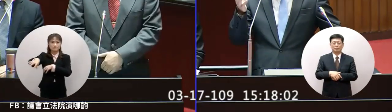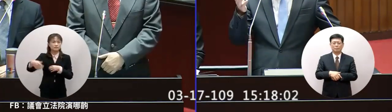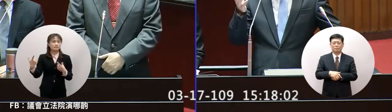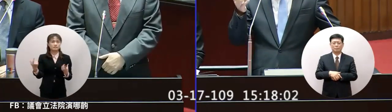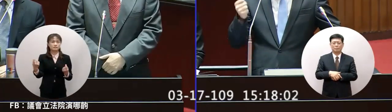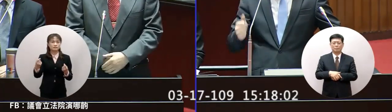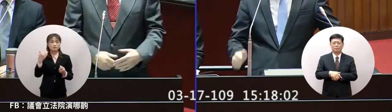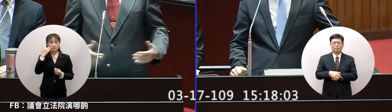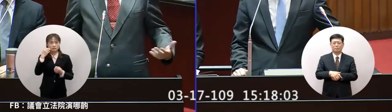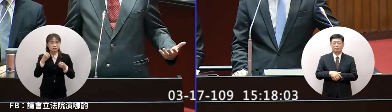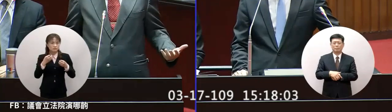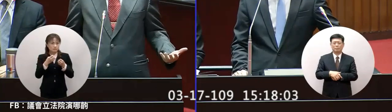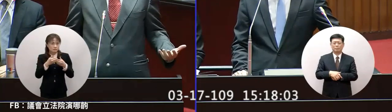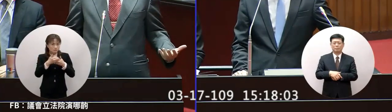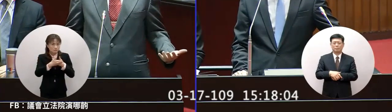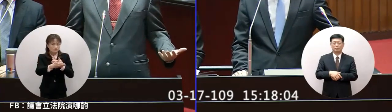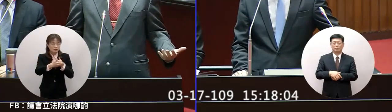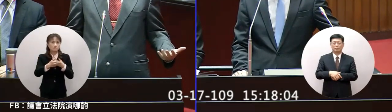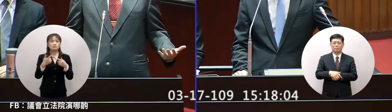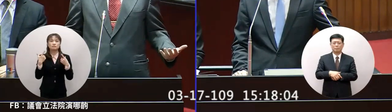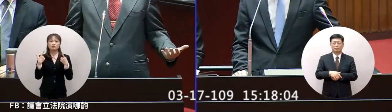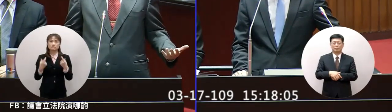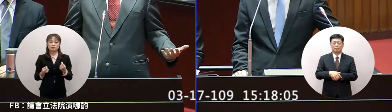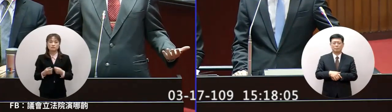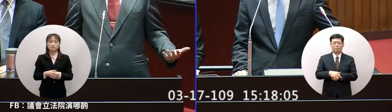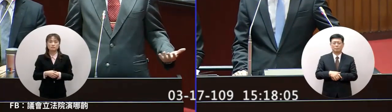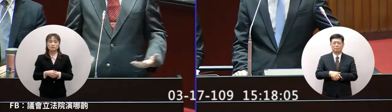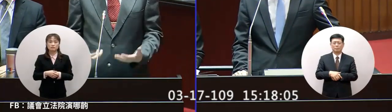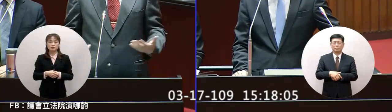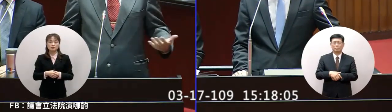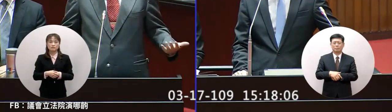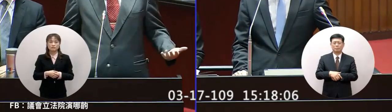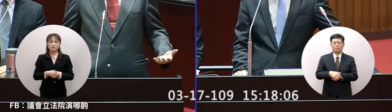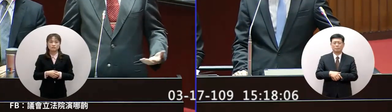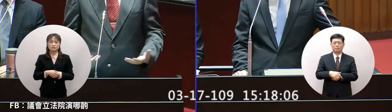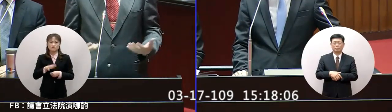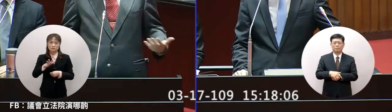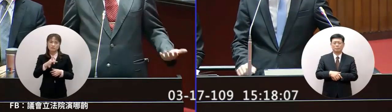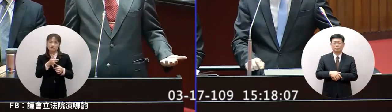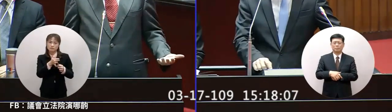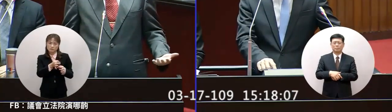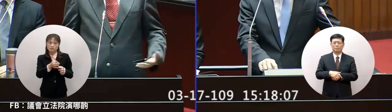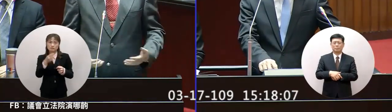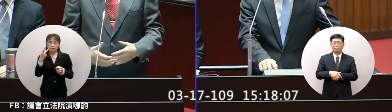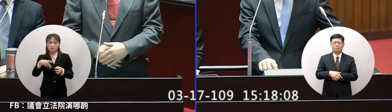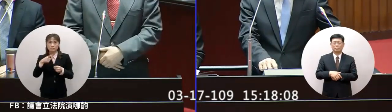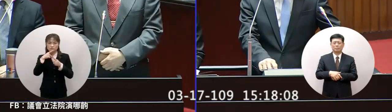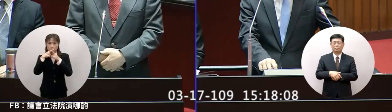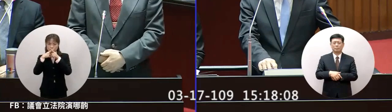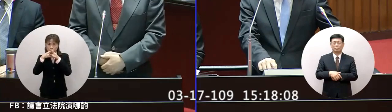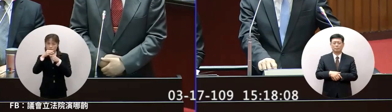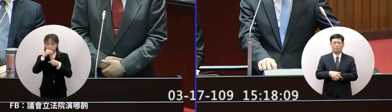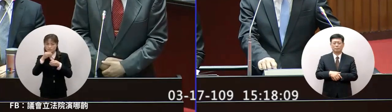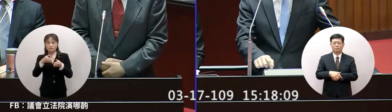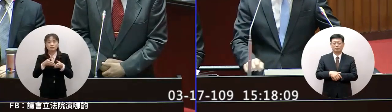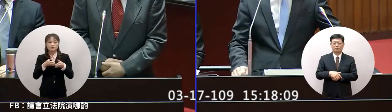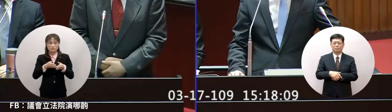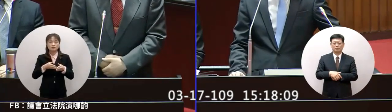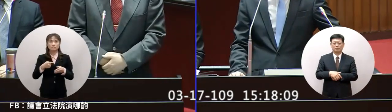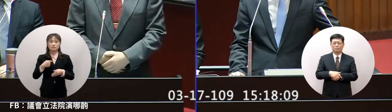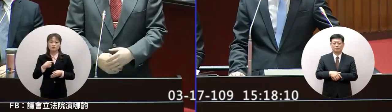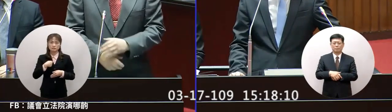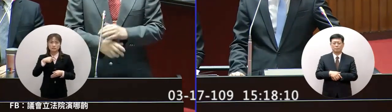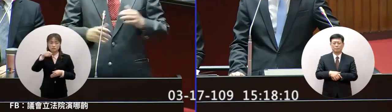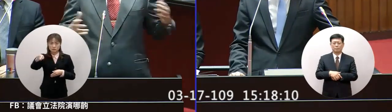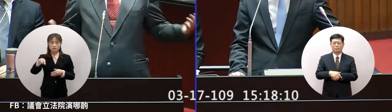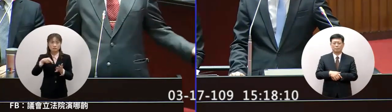過程本身就有它的一個整個完整性跟保密的必要性那麼我們願意接受國